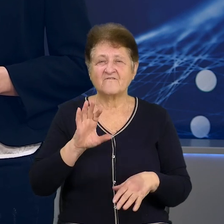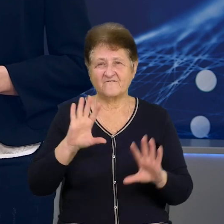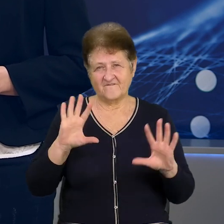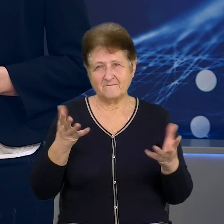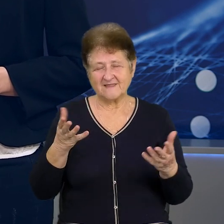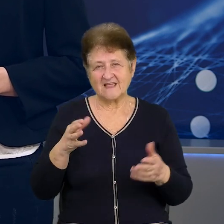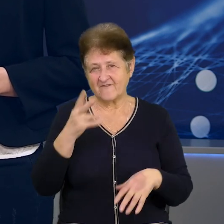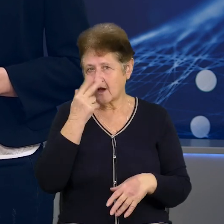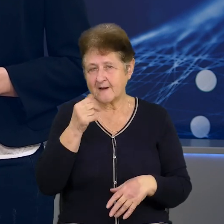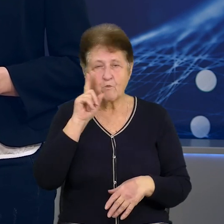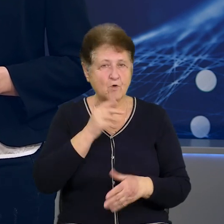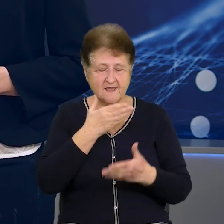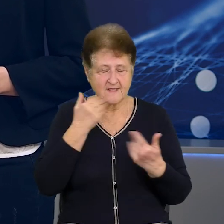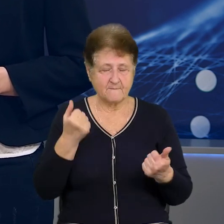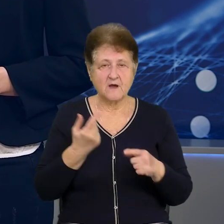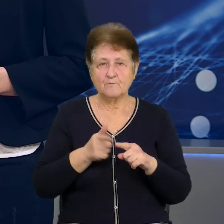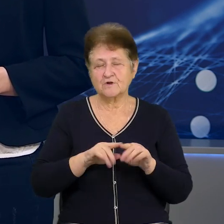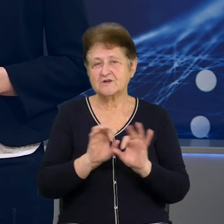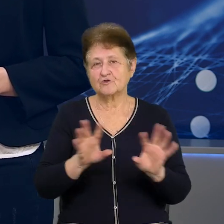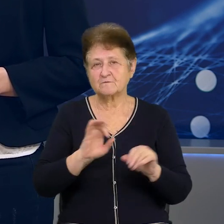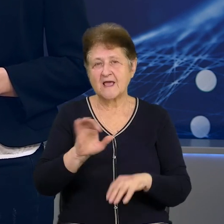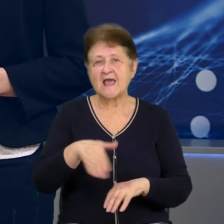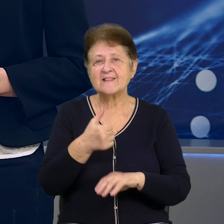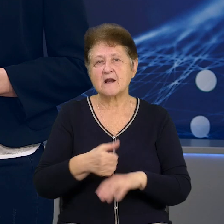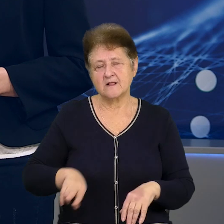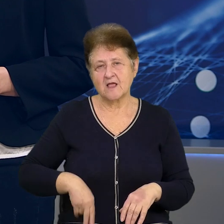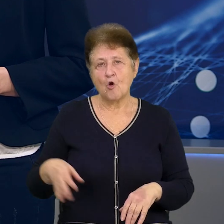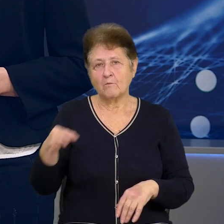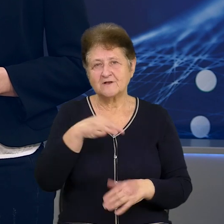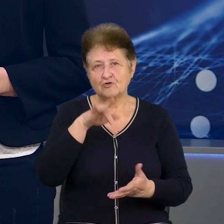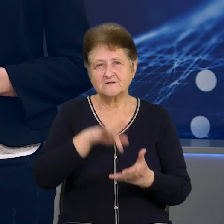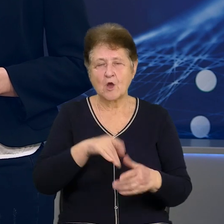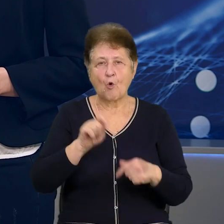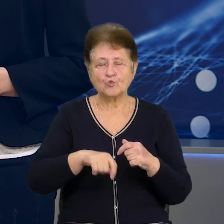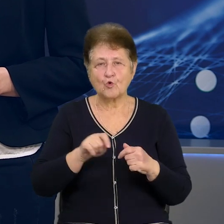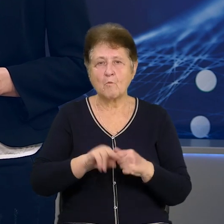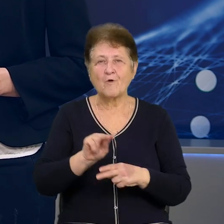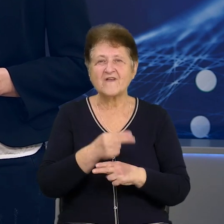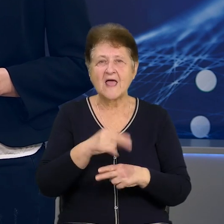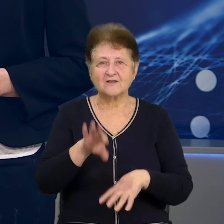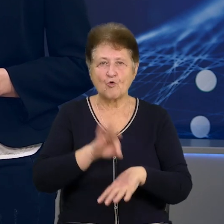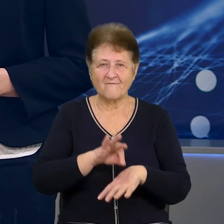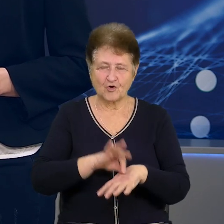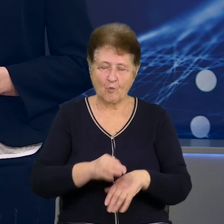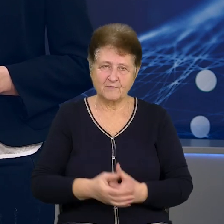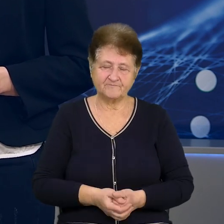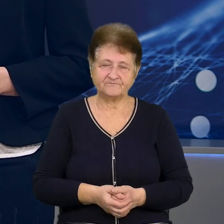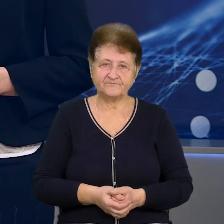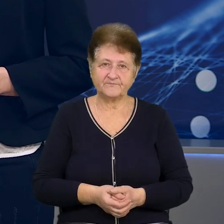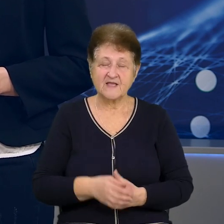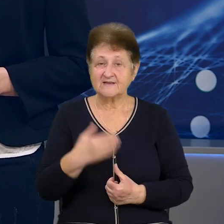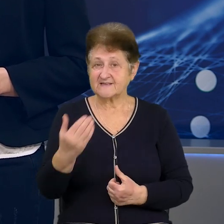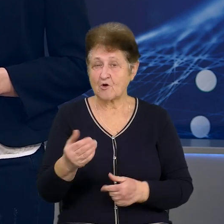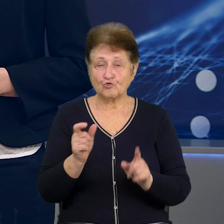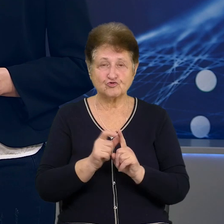немає. Про це Суспільному розповів заступник гендиректора обласного центру контролю та профілактики хвороб Артем Ярушенко. За